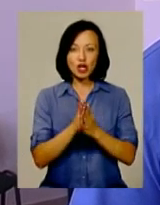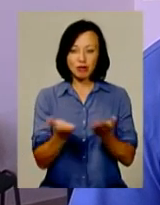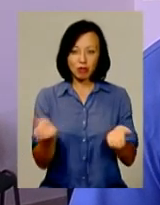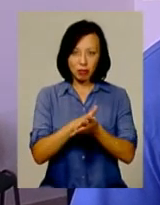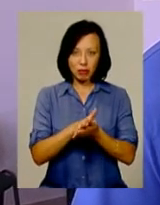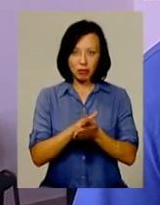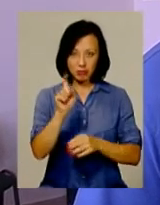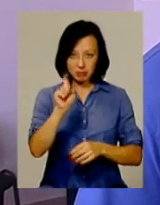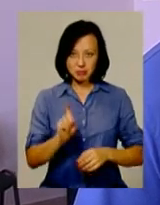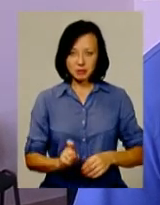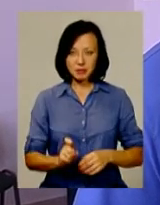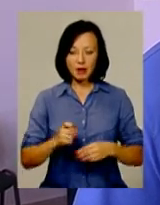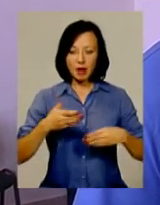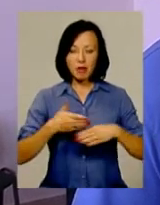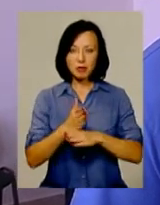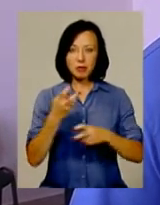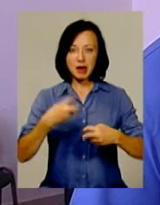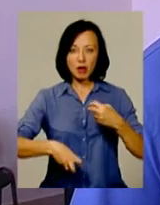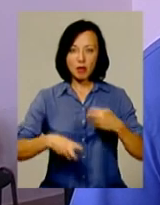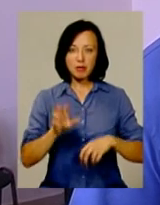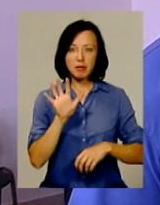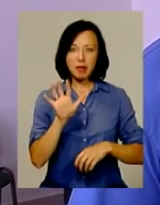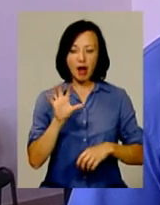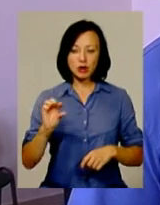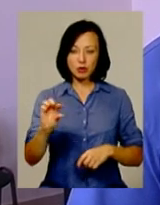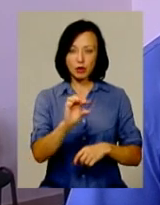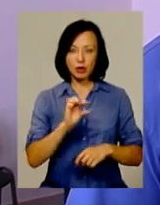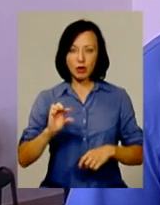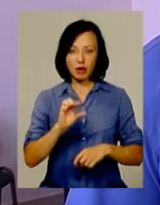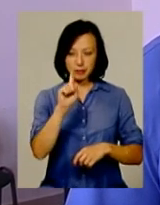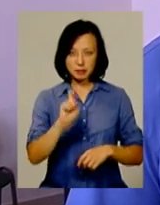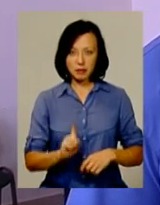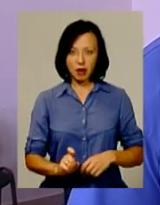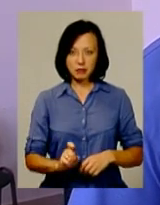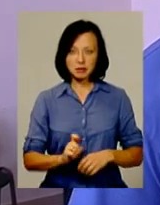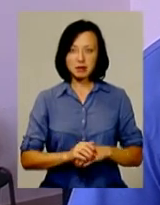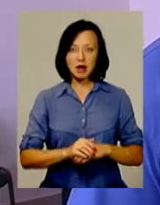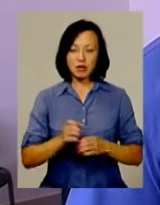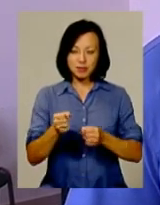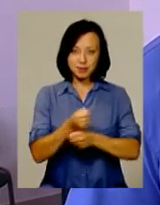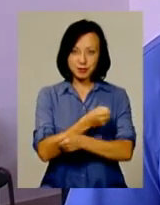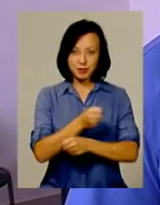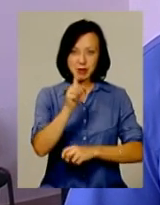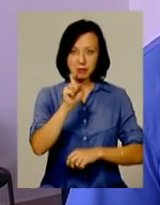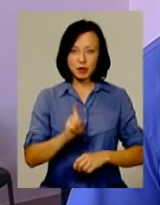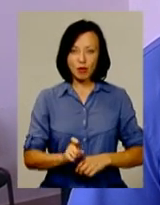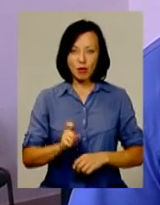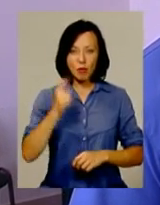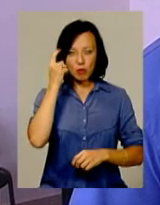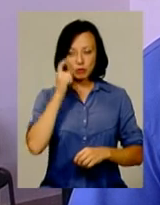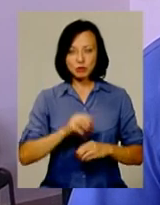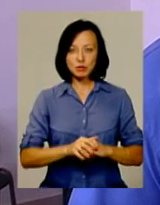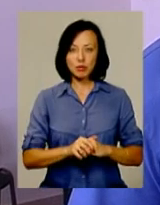Діагностований оскольчастий перелом п'ятого піркового хребця протрузії у спінномозковий канал, з пошкодження спінного мозка,